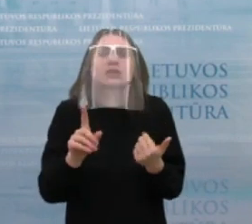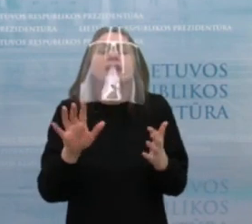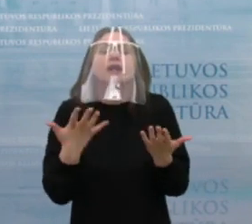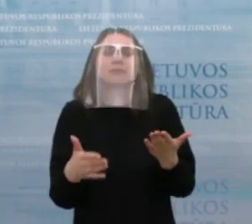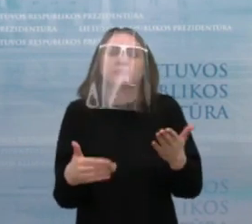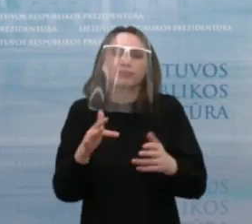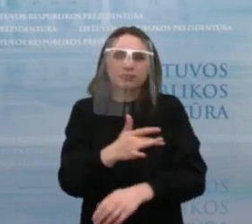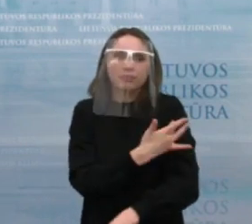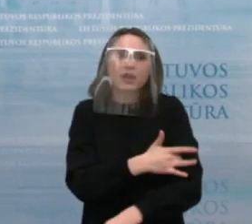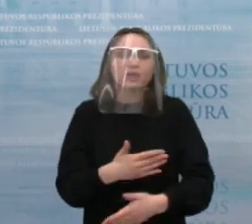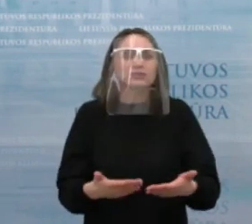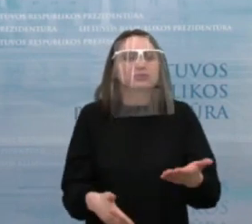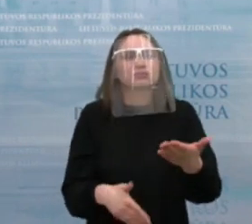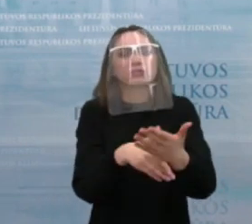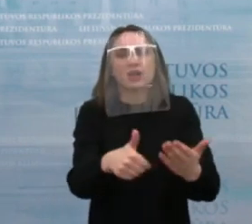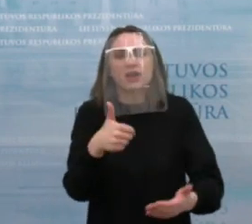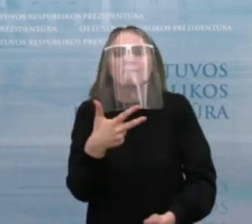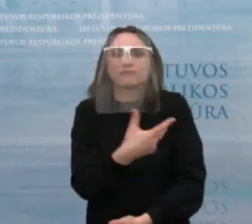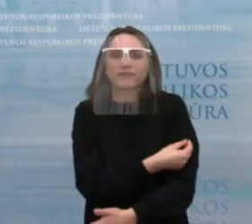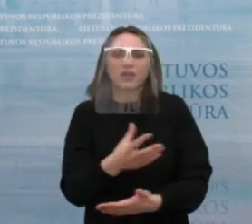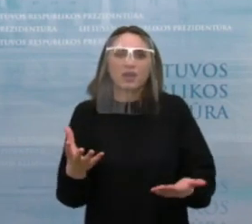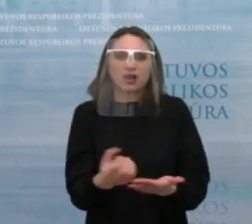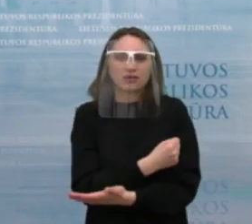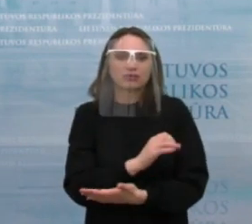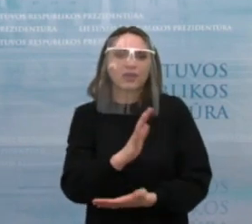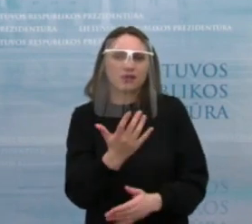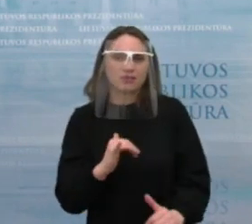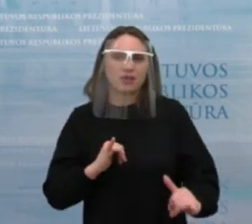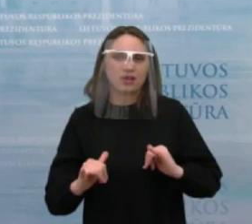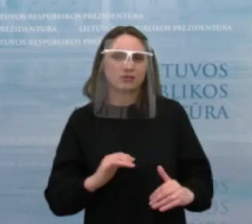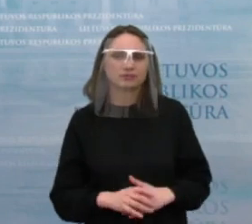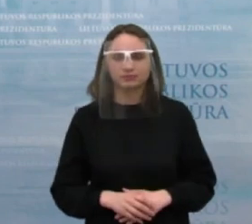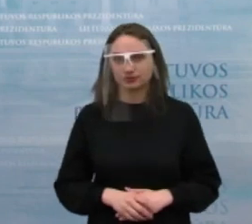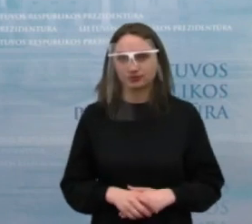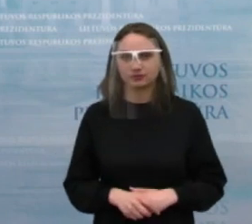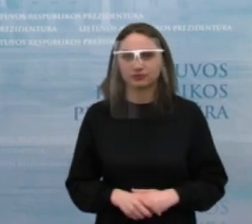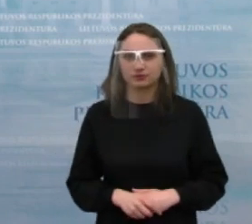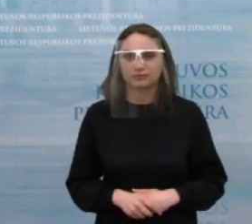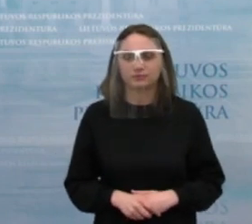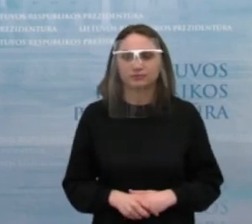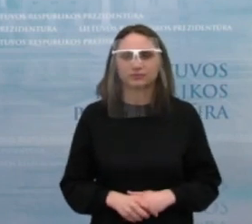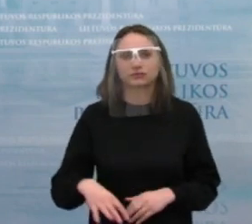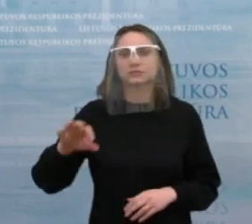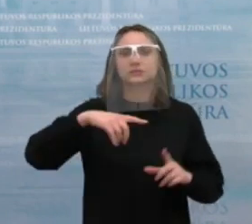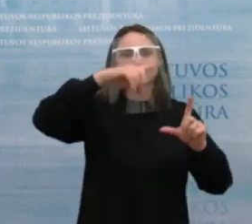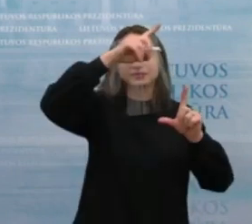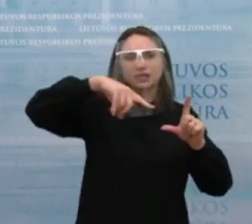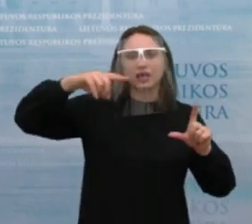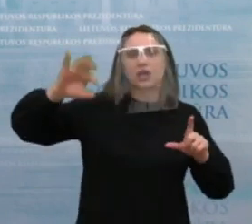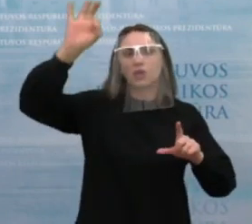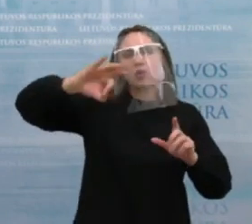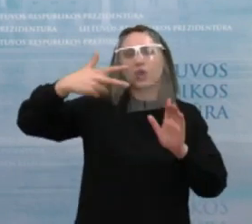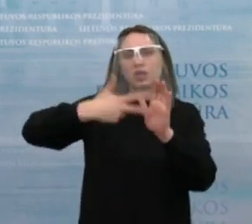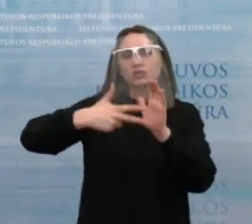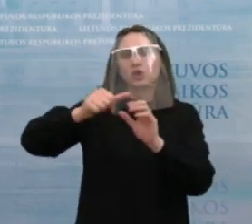suteikti, kad jie visi iš tikrųjų, na, galėtų tą vakcinaciją gauti. Dėkui. Ačiū labai. Kol kas statistikos dėl 80